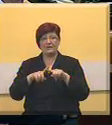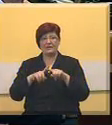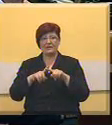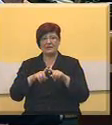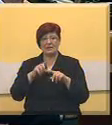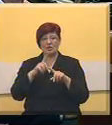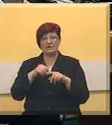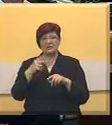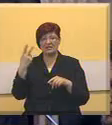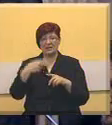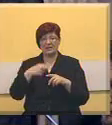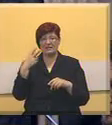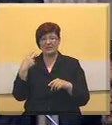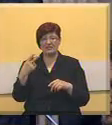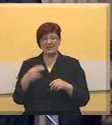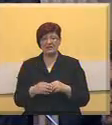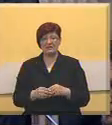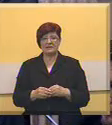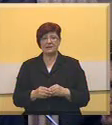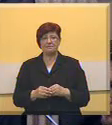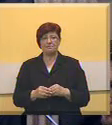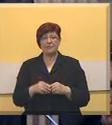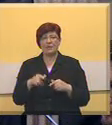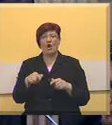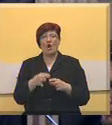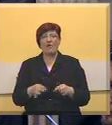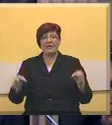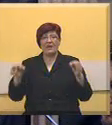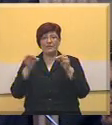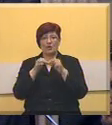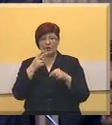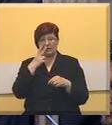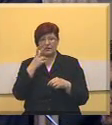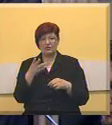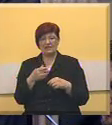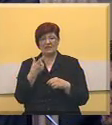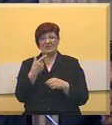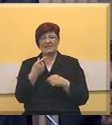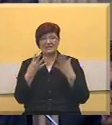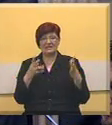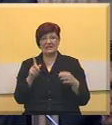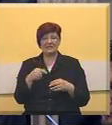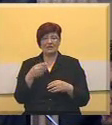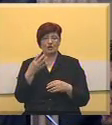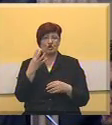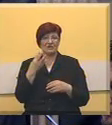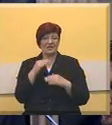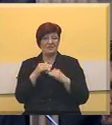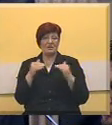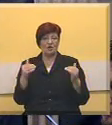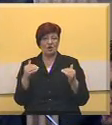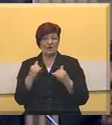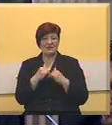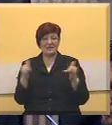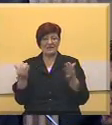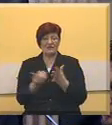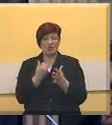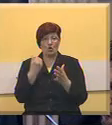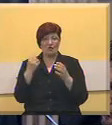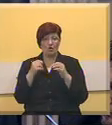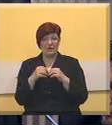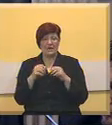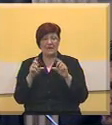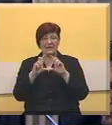2020 timing poziva. Ovaj projekat predviđa 29,4 miliona evra za razvoj novog instituta